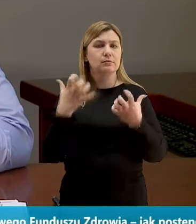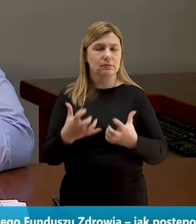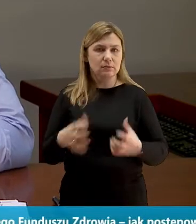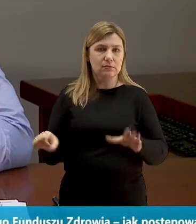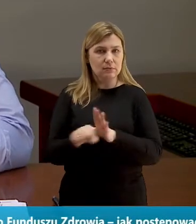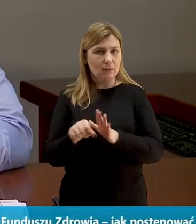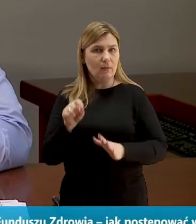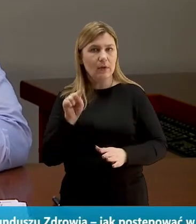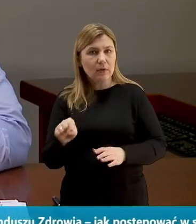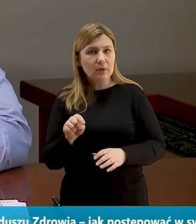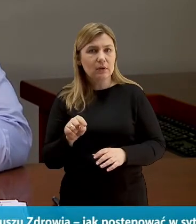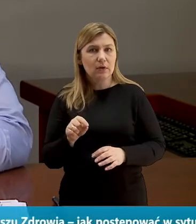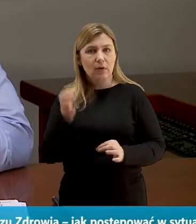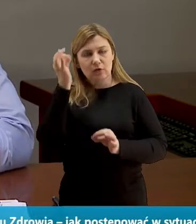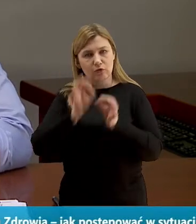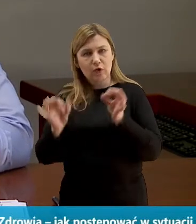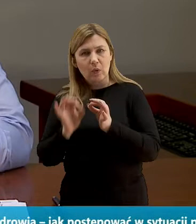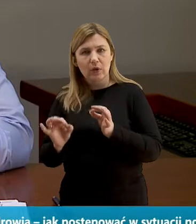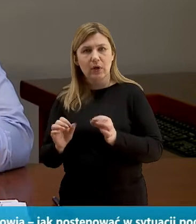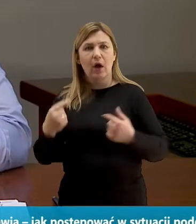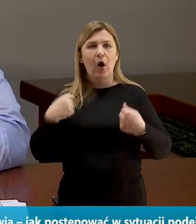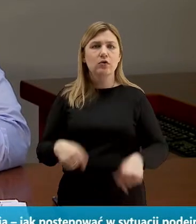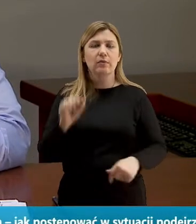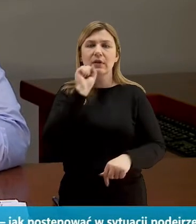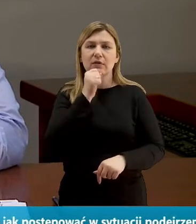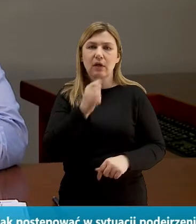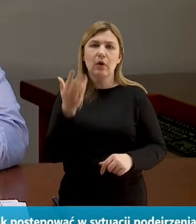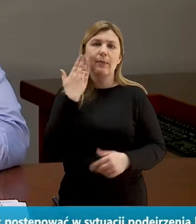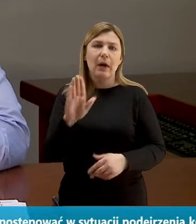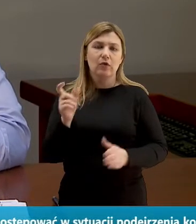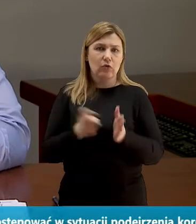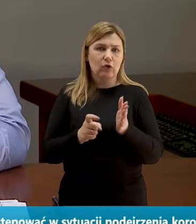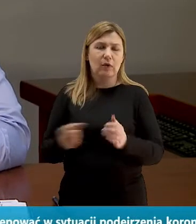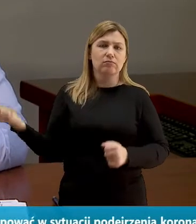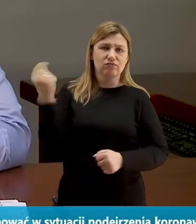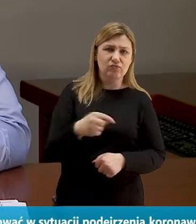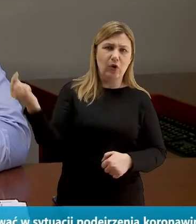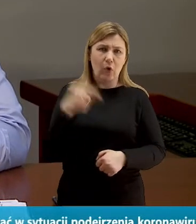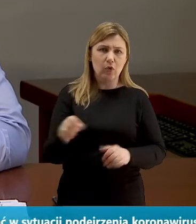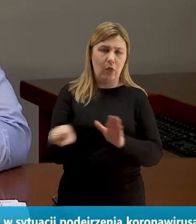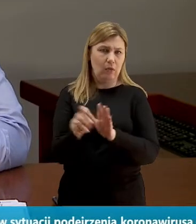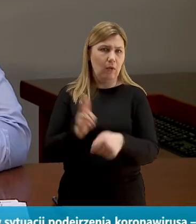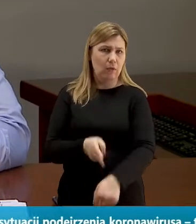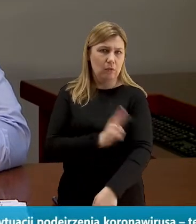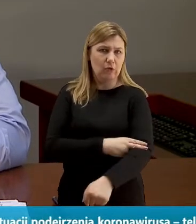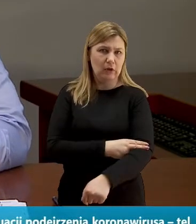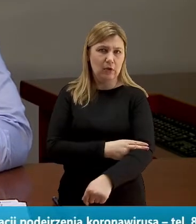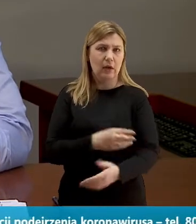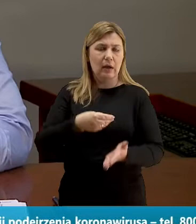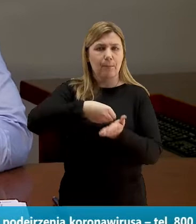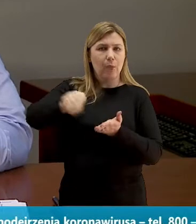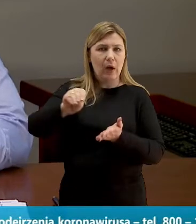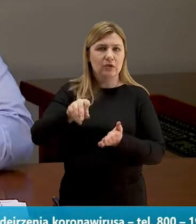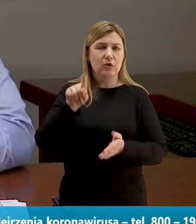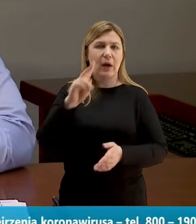szczególnie osoby starsze, które bardzo często do tej pory przychodziły do urzędu, wpłacały to w kasie